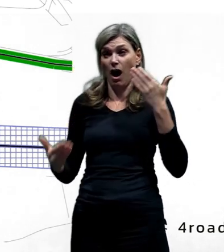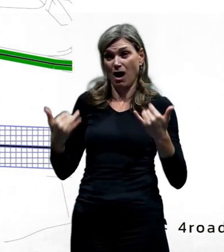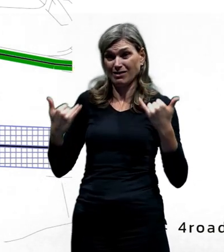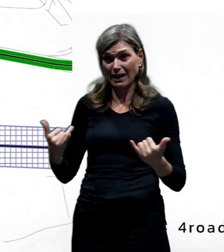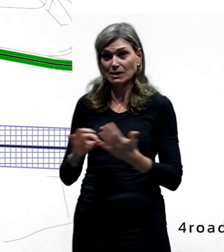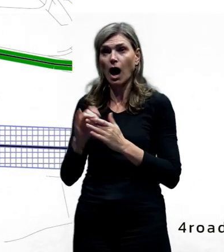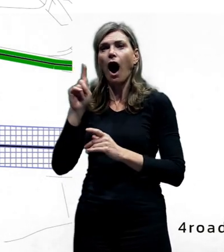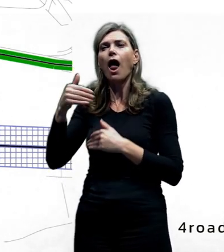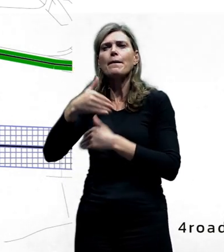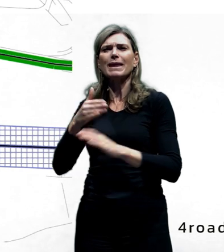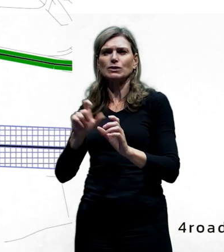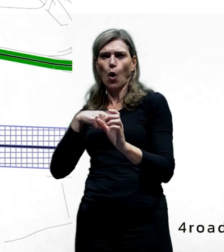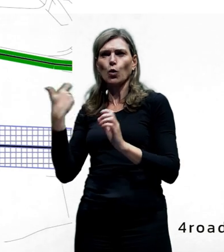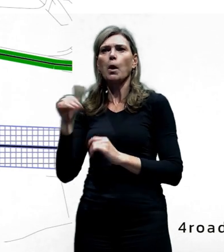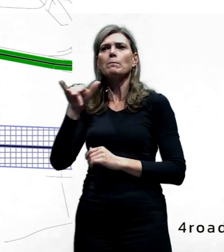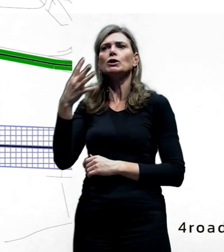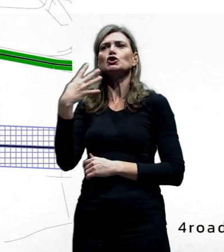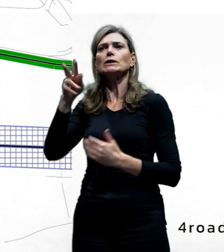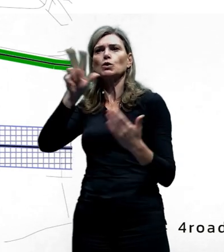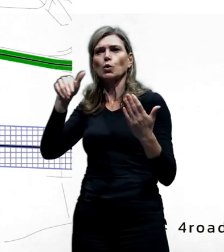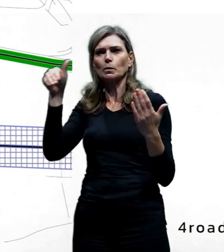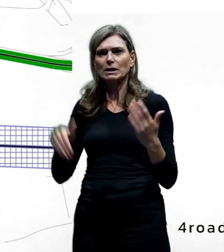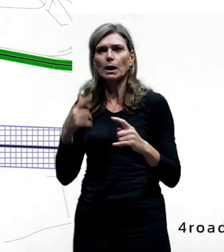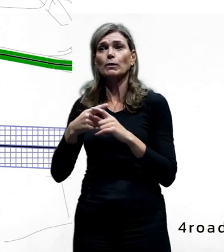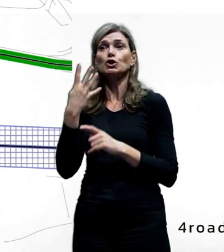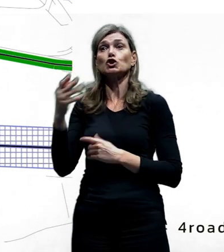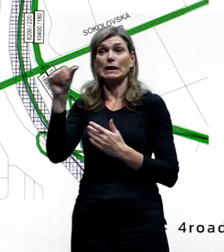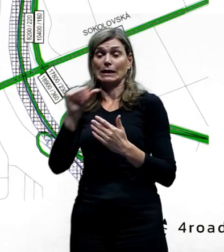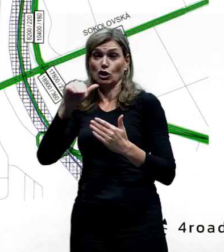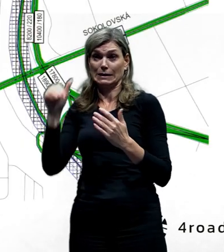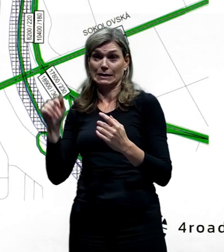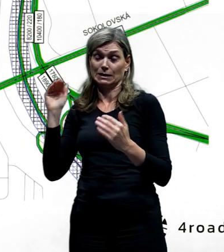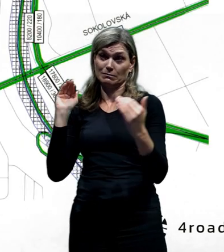okruhu máme 48 tisíc a 46 tisíc v druhém směru.